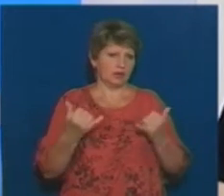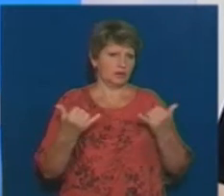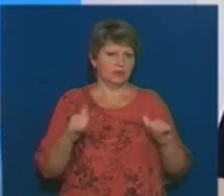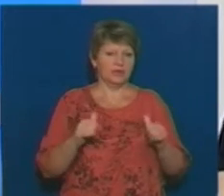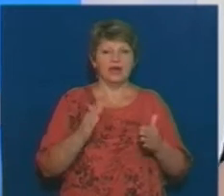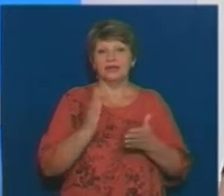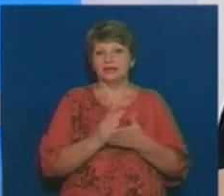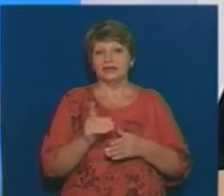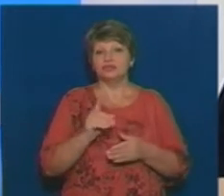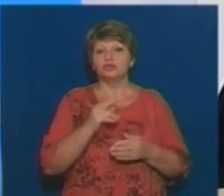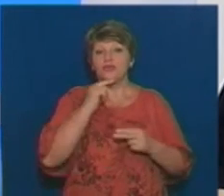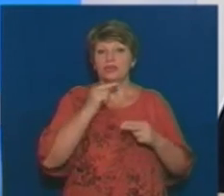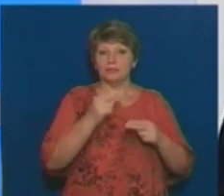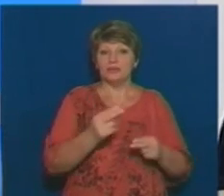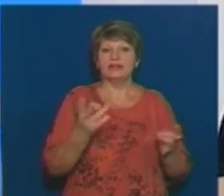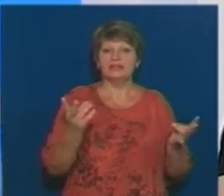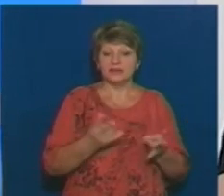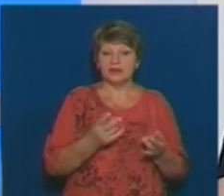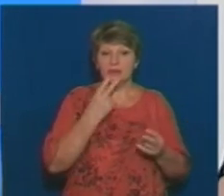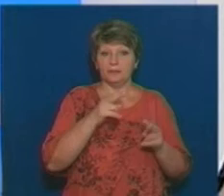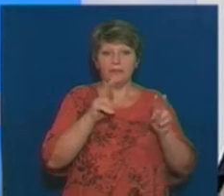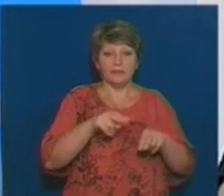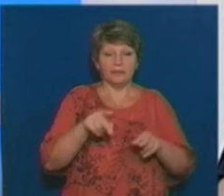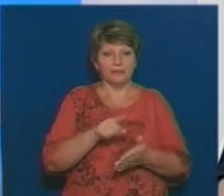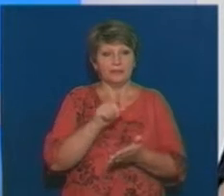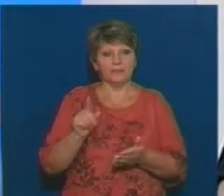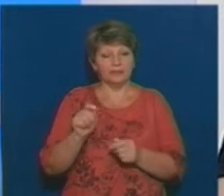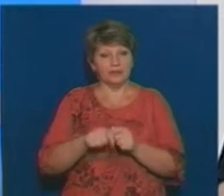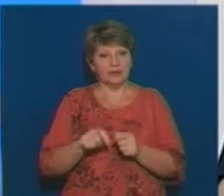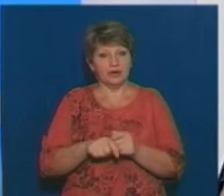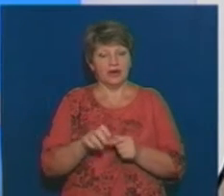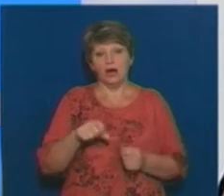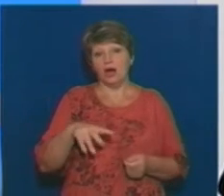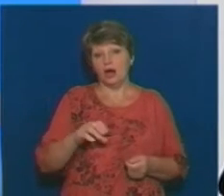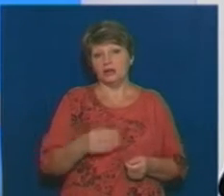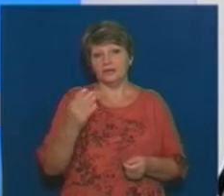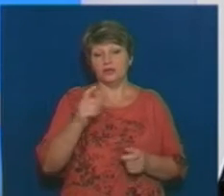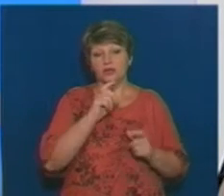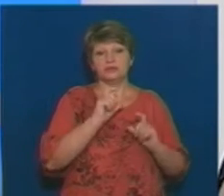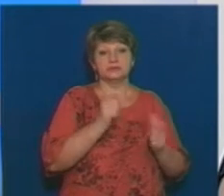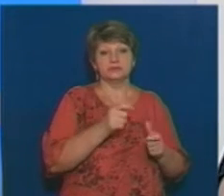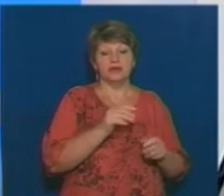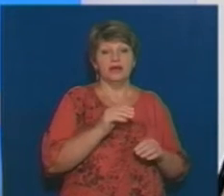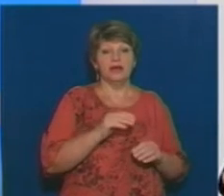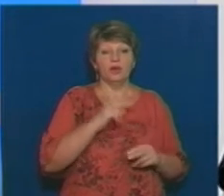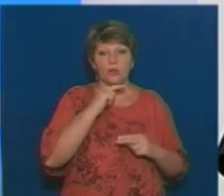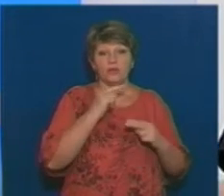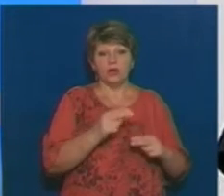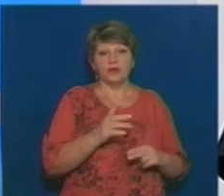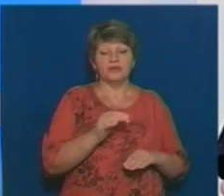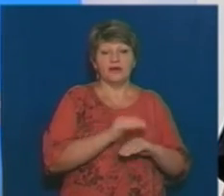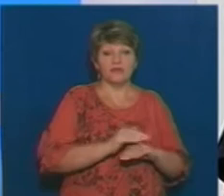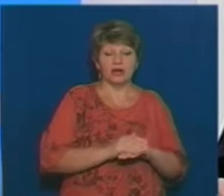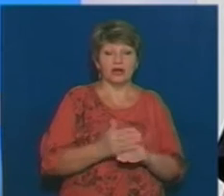Їм є на що звертати увагу, насправді, всі ці історії протягом довго часу, але вони звертають увагу чомусь на ті факти, які насправді